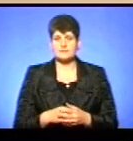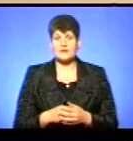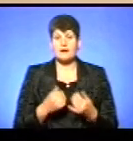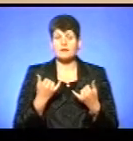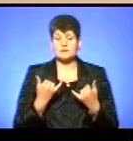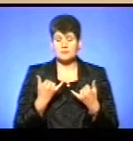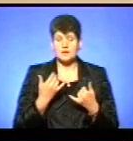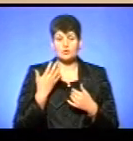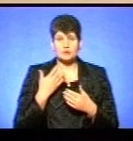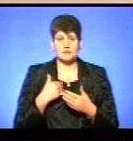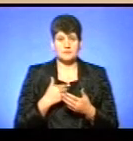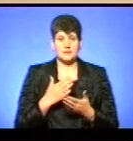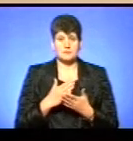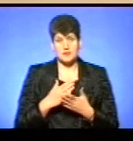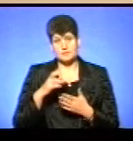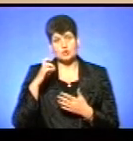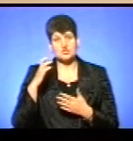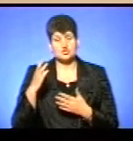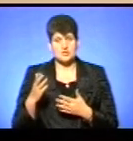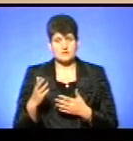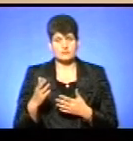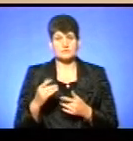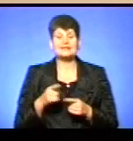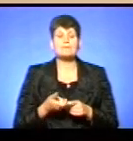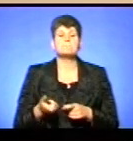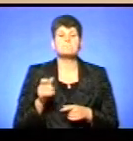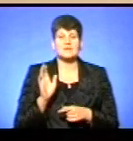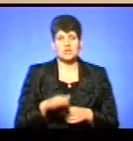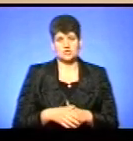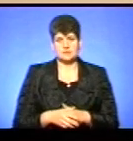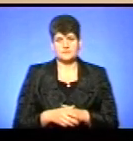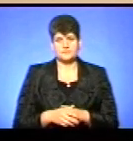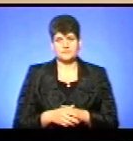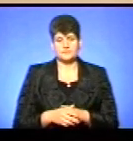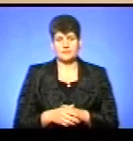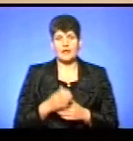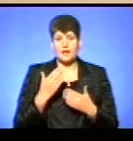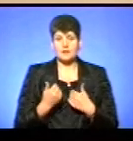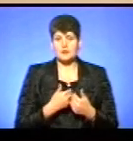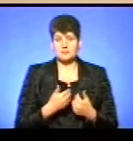тепер, коли ми маємо державу, тим більше. Але ми